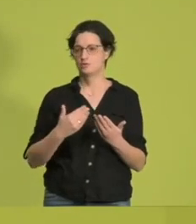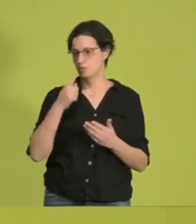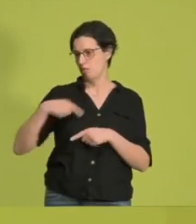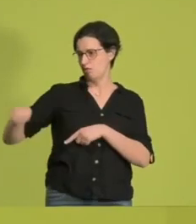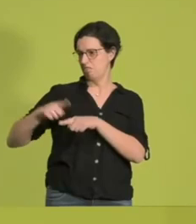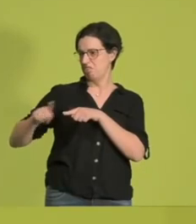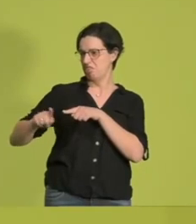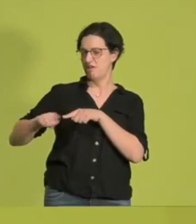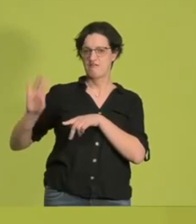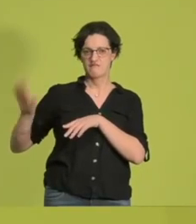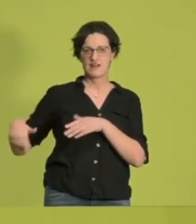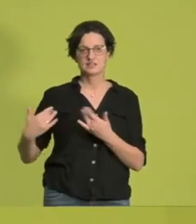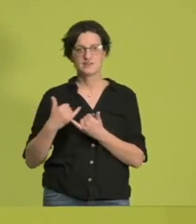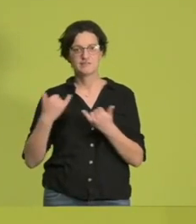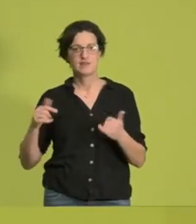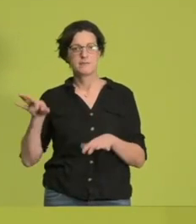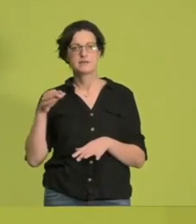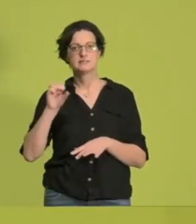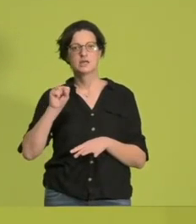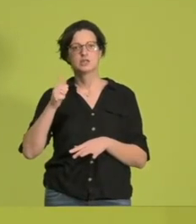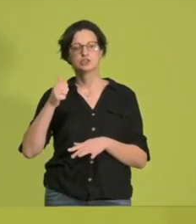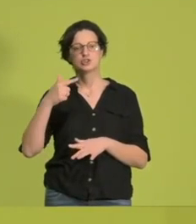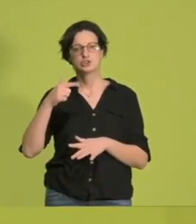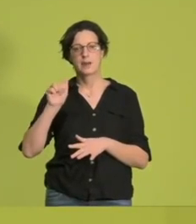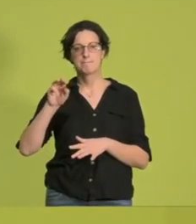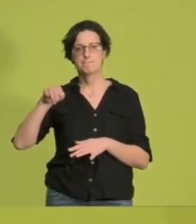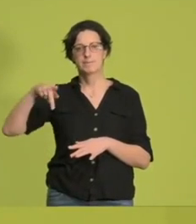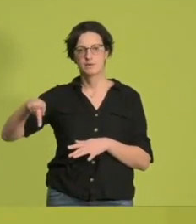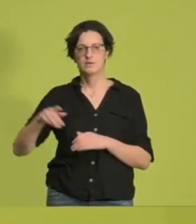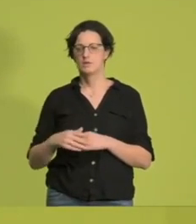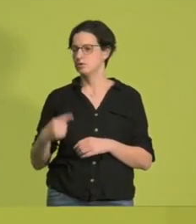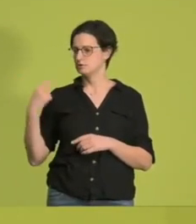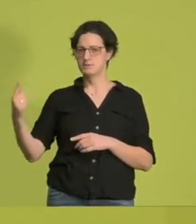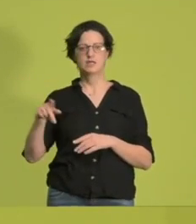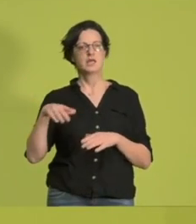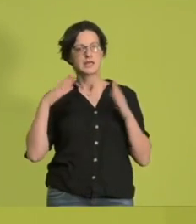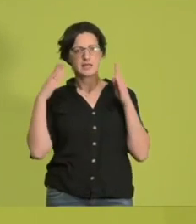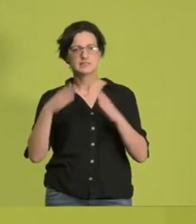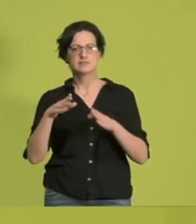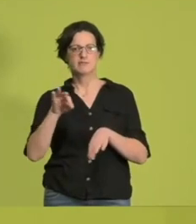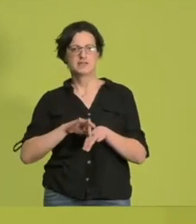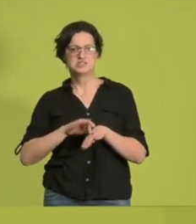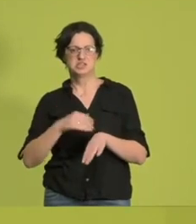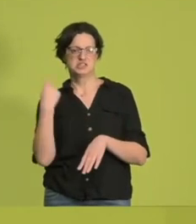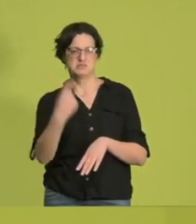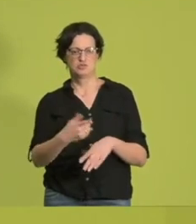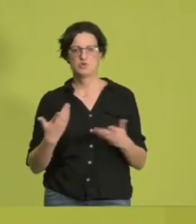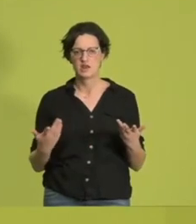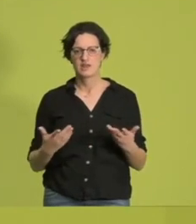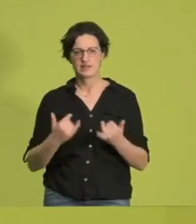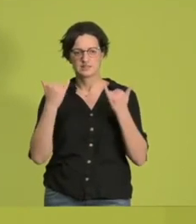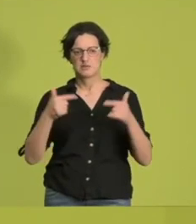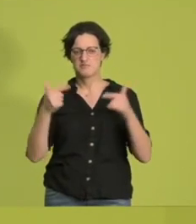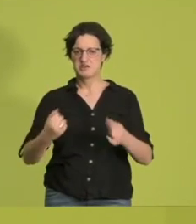So wie es Minister Stamp gemacht hat, der gesagt hat, die Intensivmediziner seien es doch selbst schuld, dass die Pflegekräfte in den Sack hauen und nicht mehr